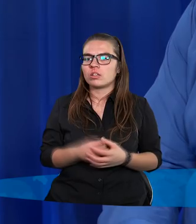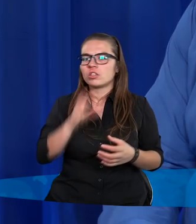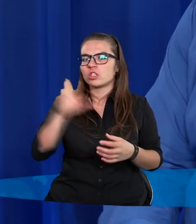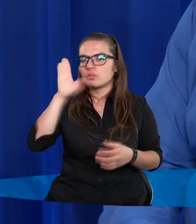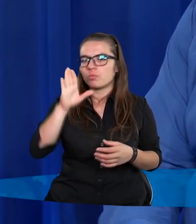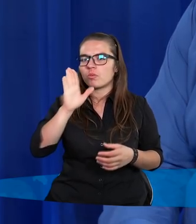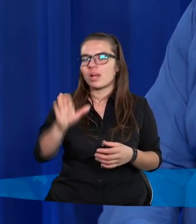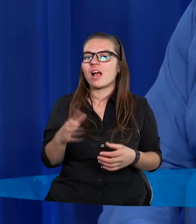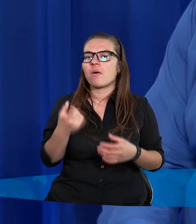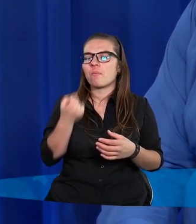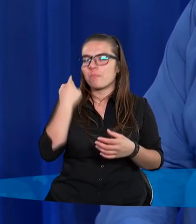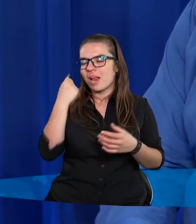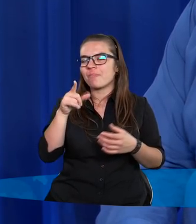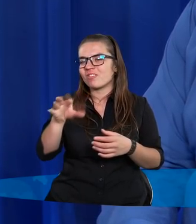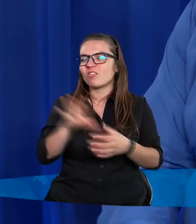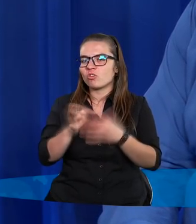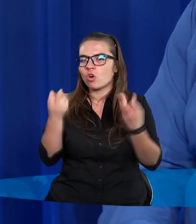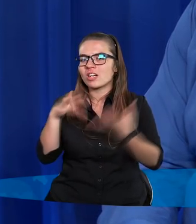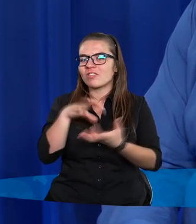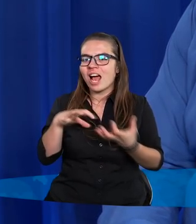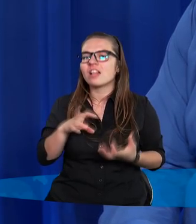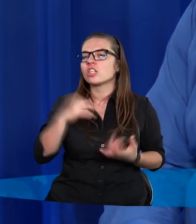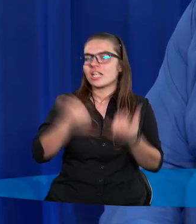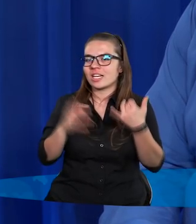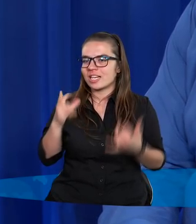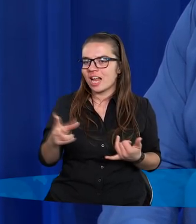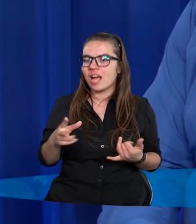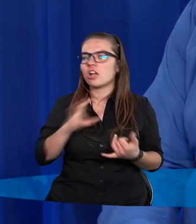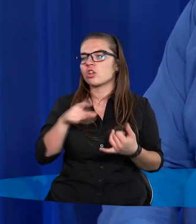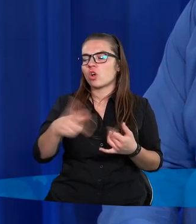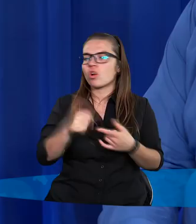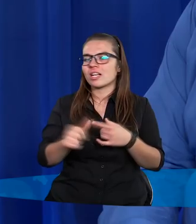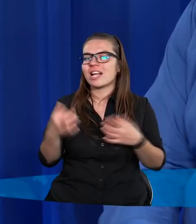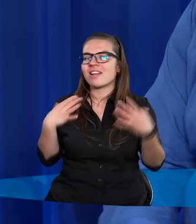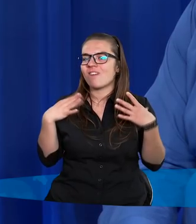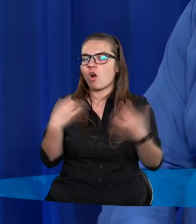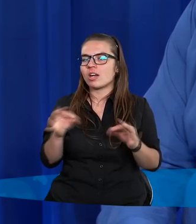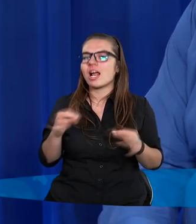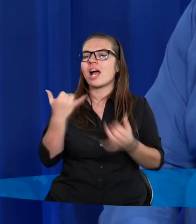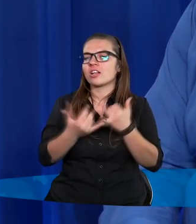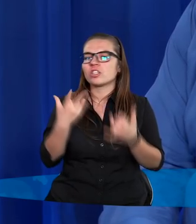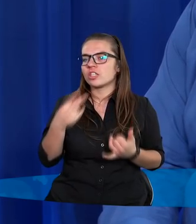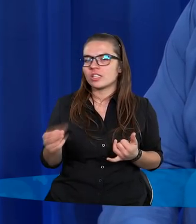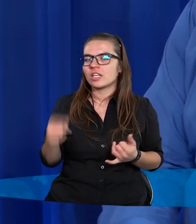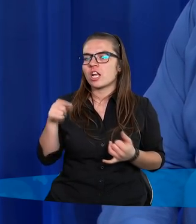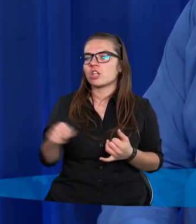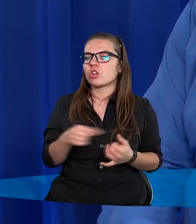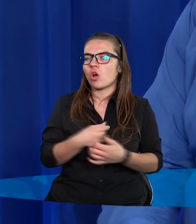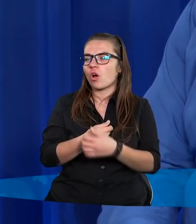Czy Bóg miał przymus stworzenia świata? Jeśli tak, to nie jest wolny. A jeśli nie,